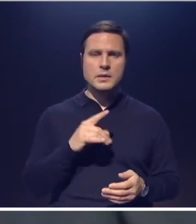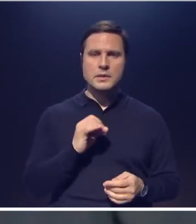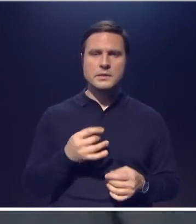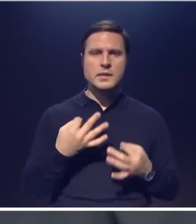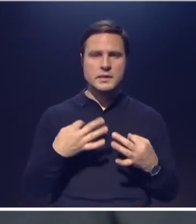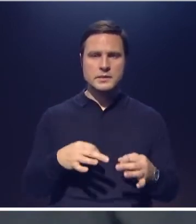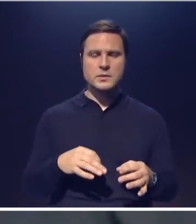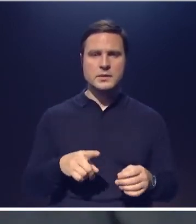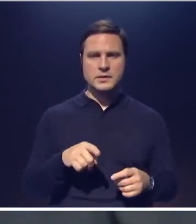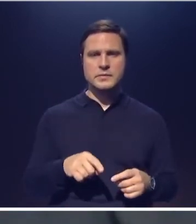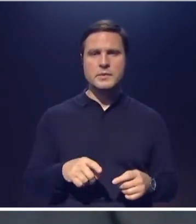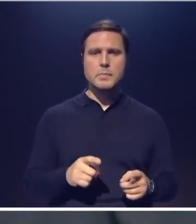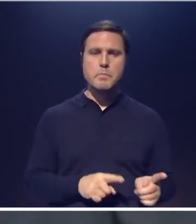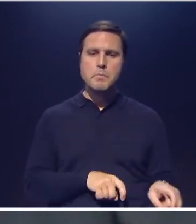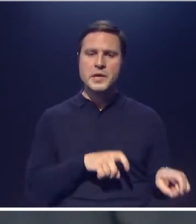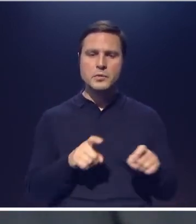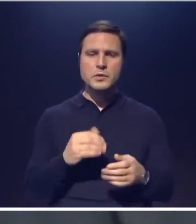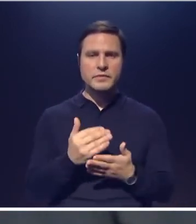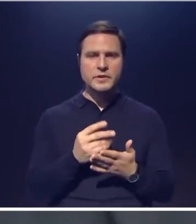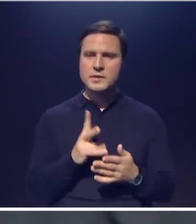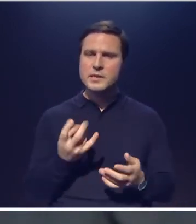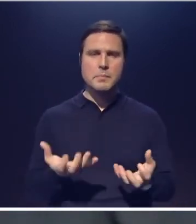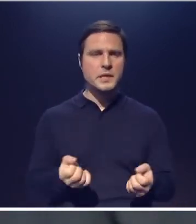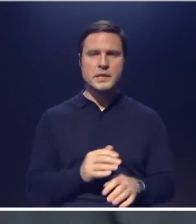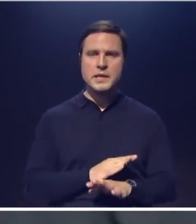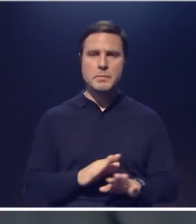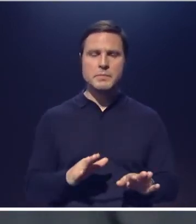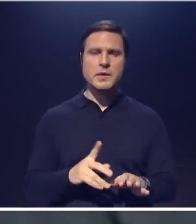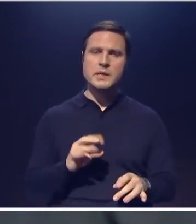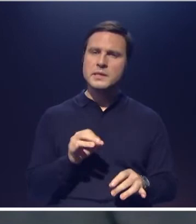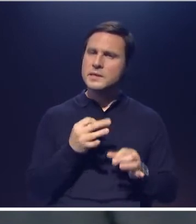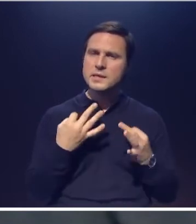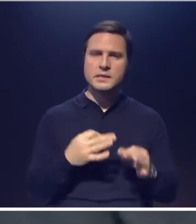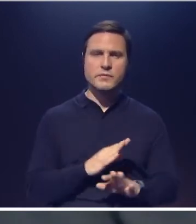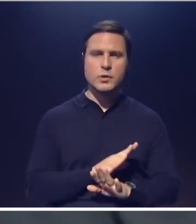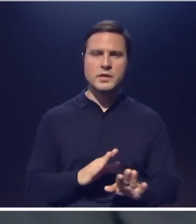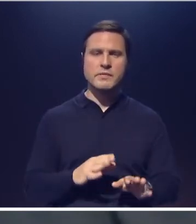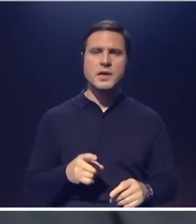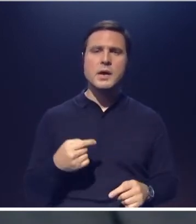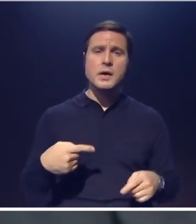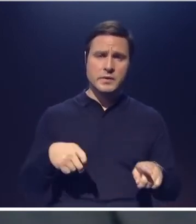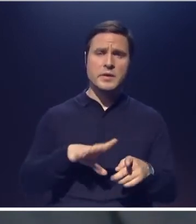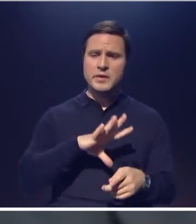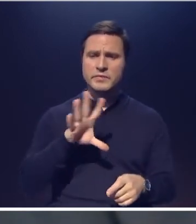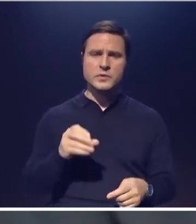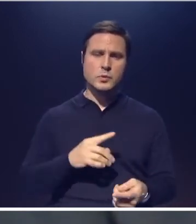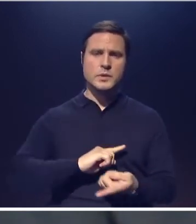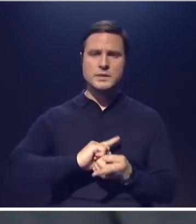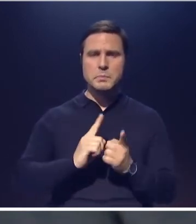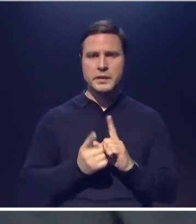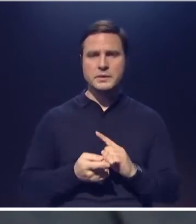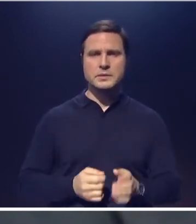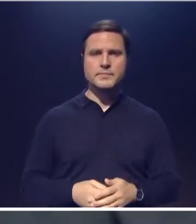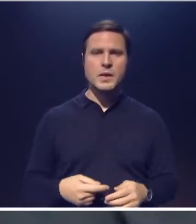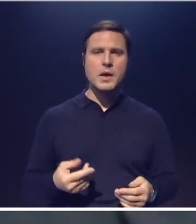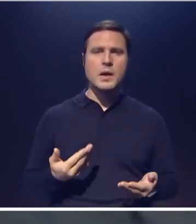дозволенного это перейдет в разряд неприемлемого и недозволенного, так все изменится, все изменится. Просто,